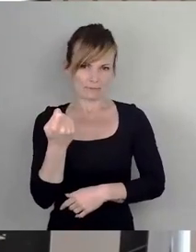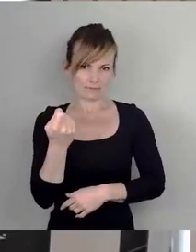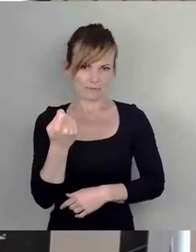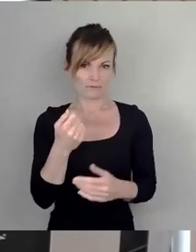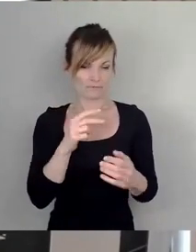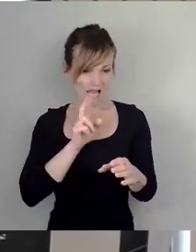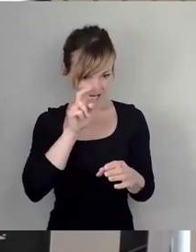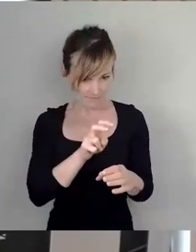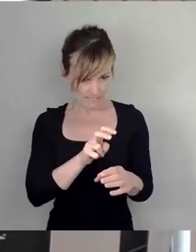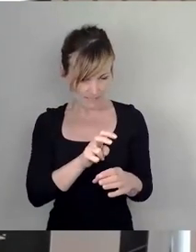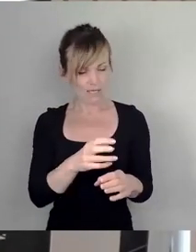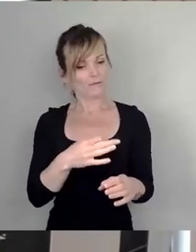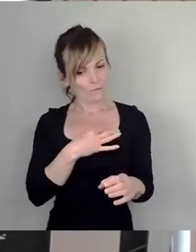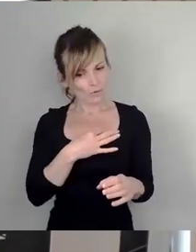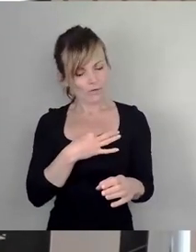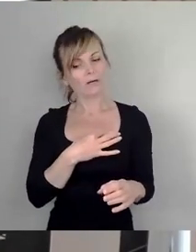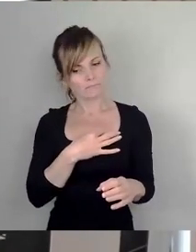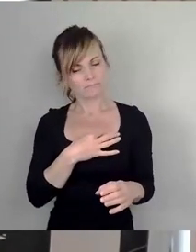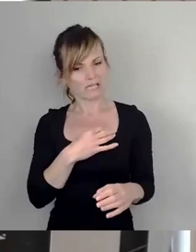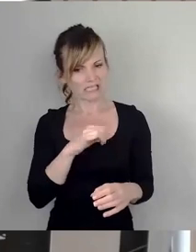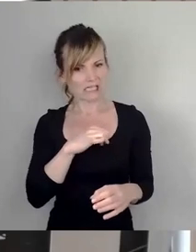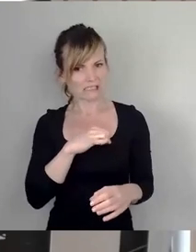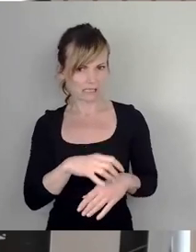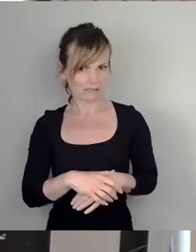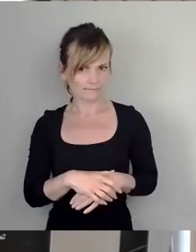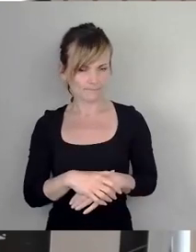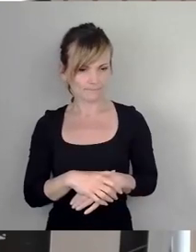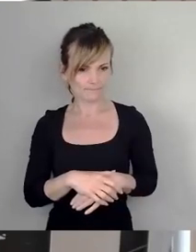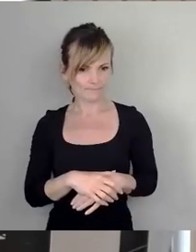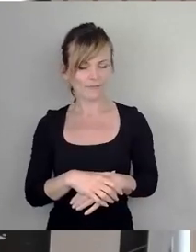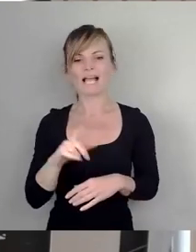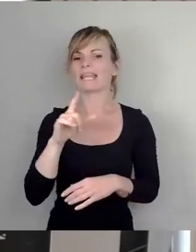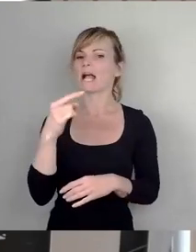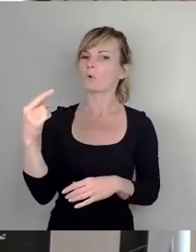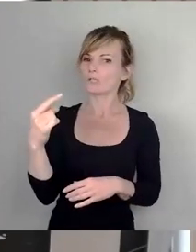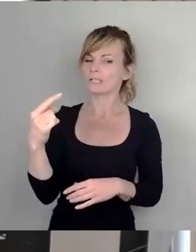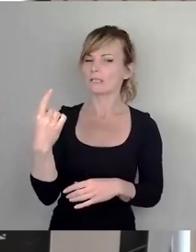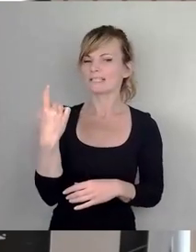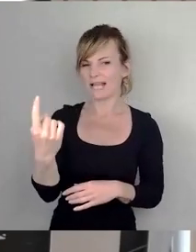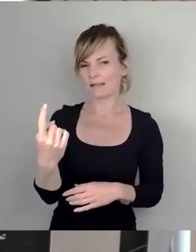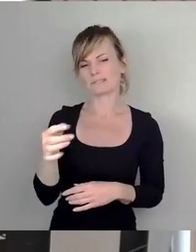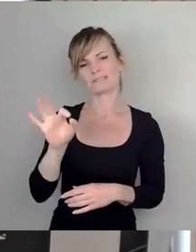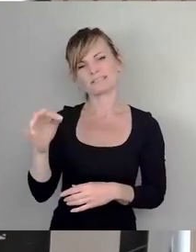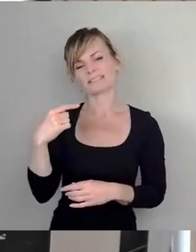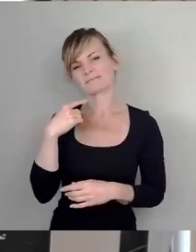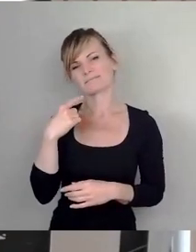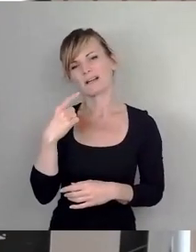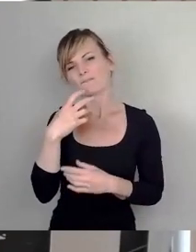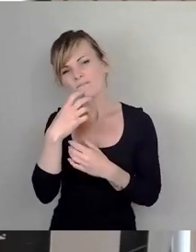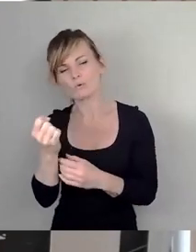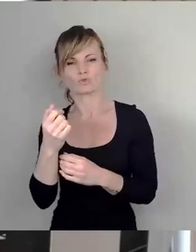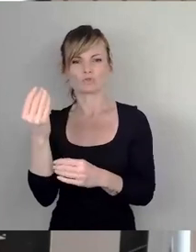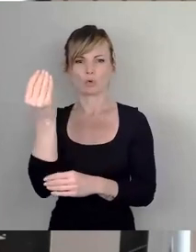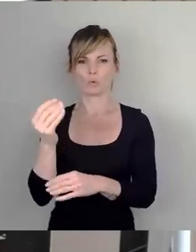Mir machte die Lektüre klar, Lea Grundig lag sehr viel daran, als Künstlerin Anerkennung zu finden. Das ist nicht verwerflich.